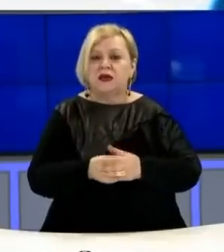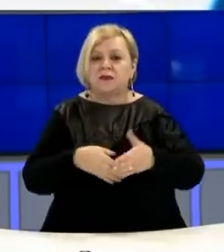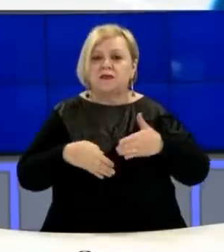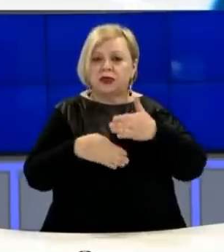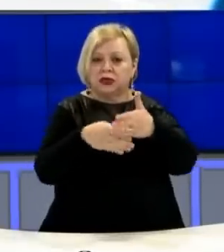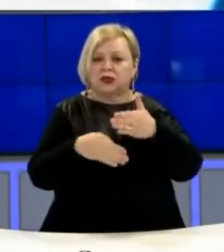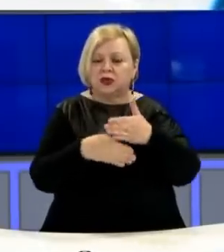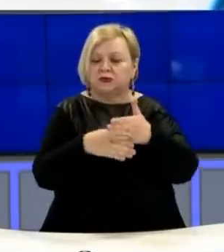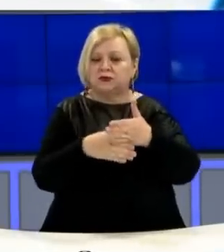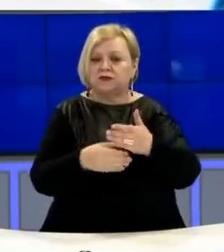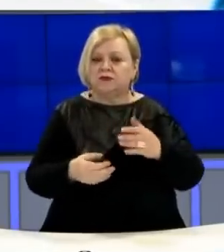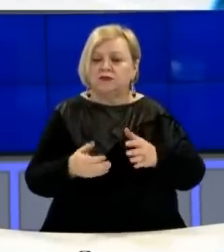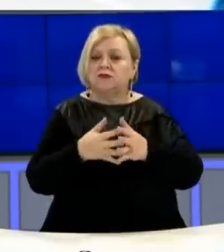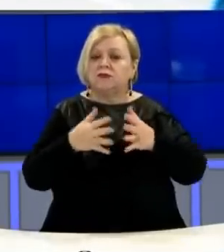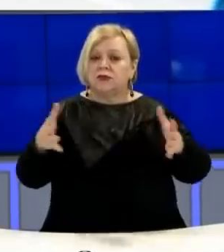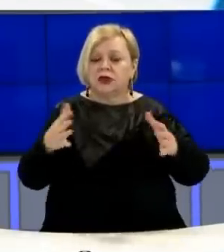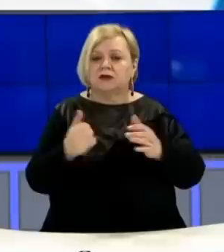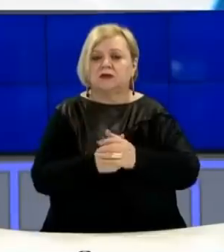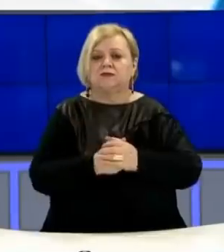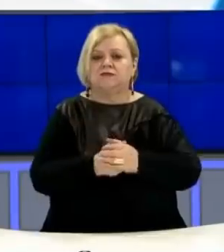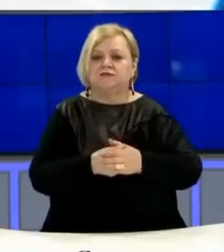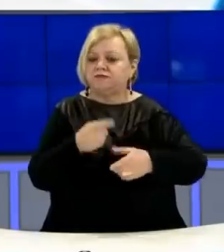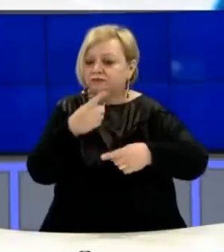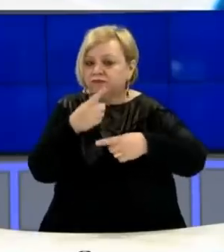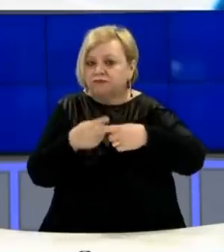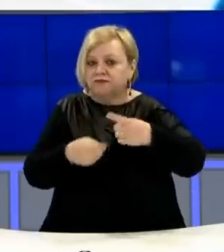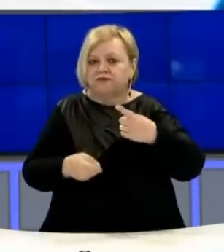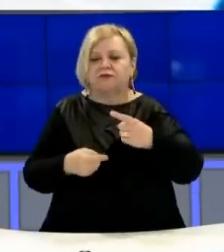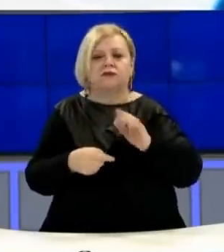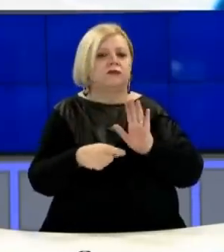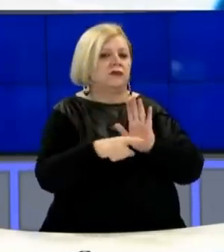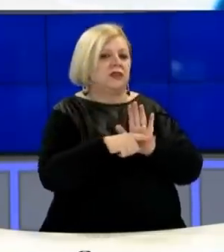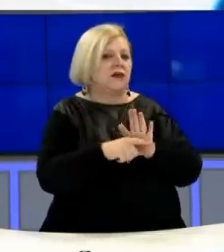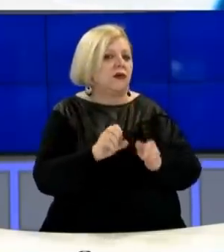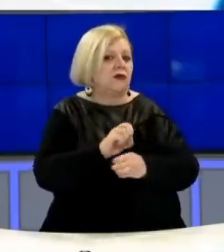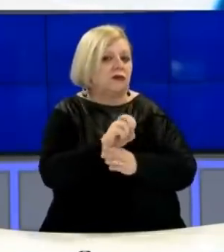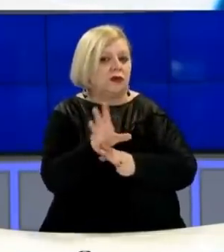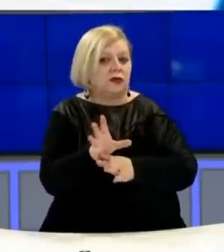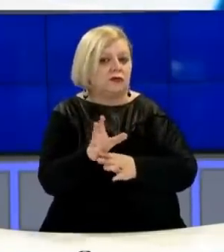ekonomike më të mave në rajon është përgjysmuar efekti negativi pandemis.